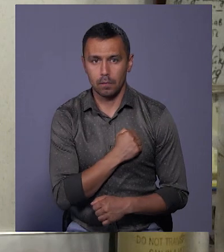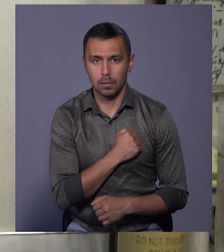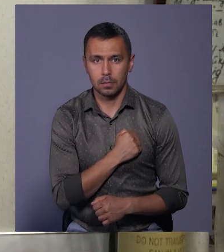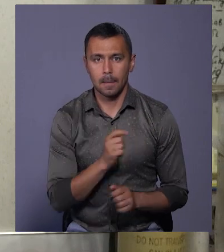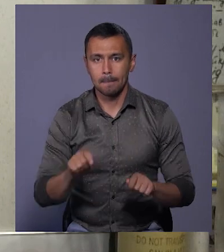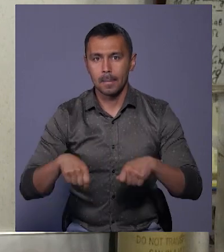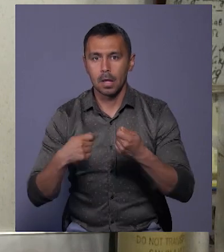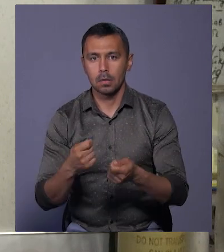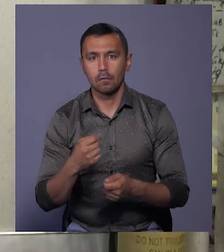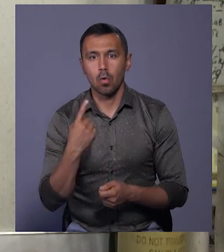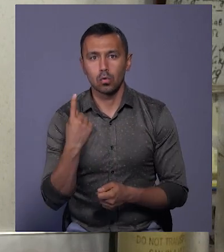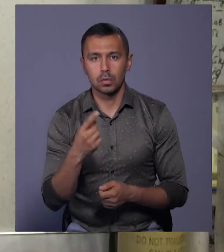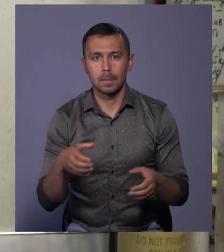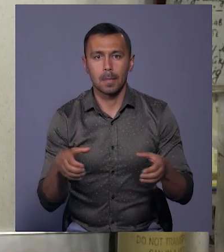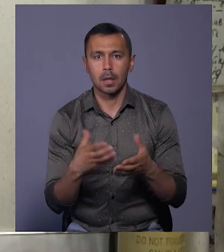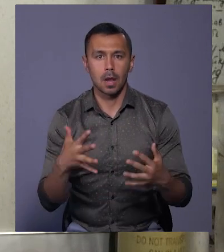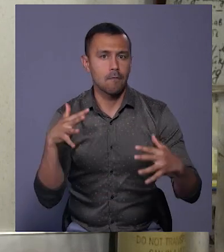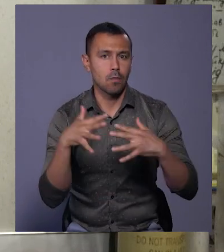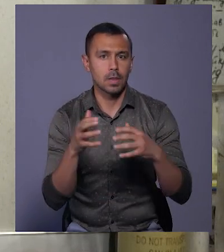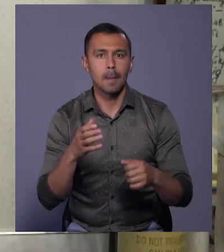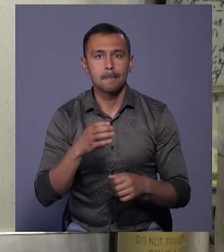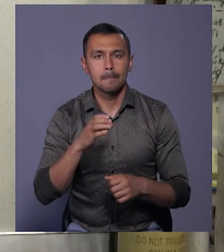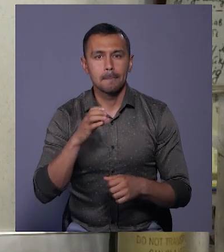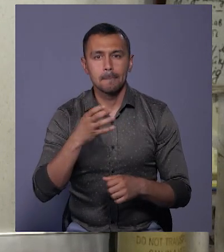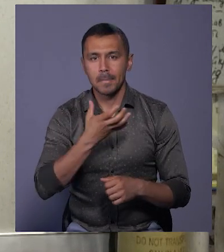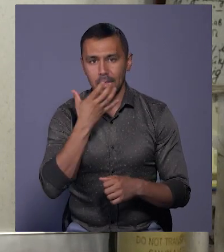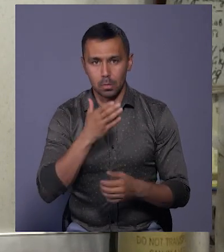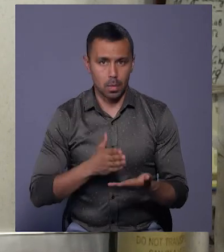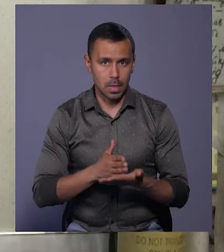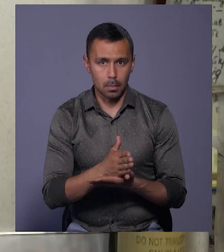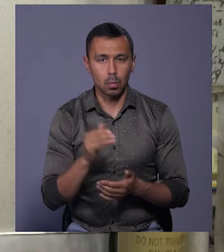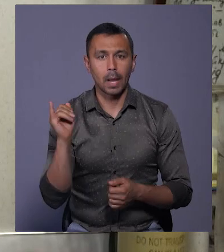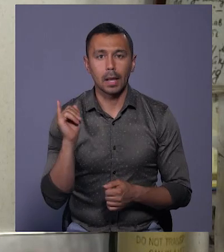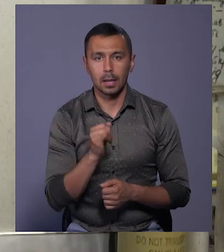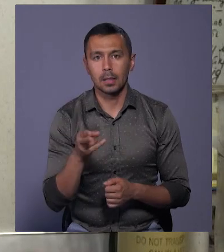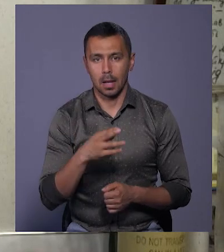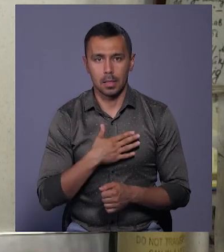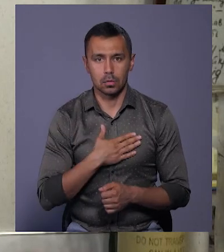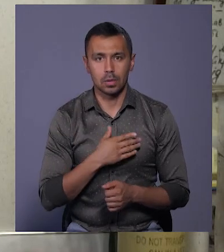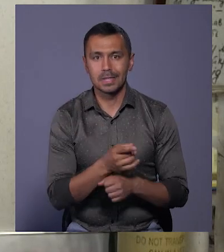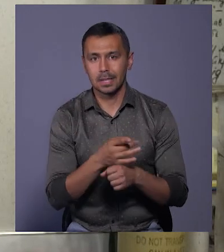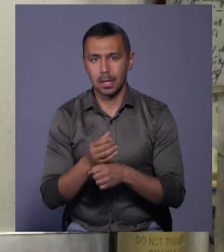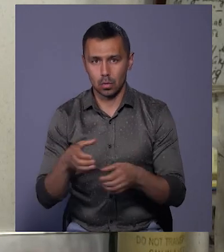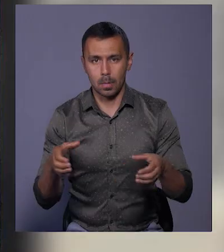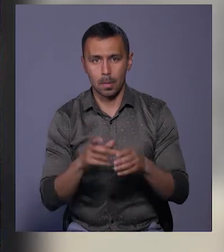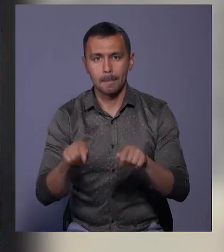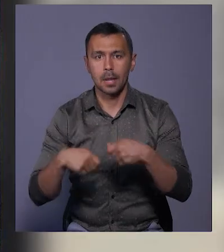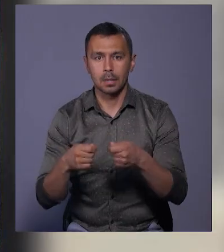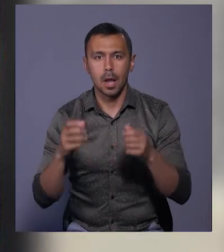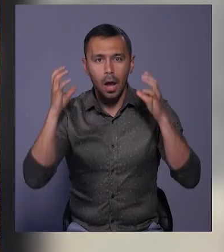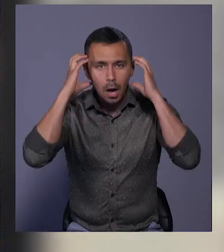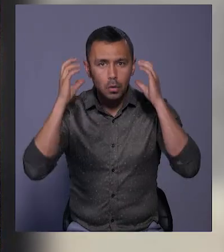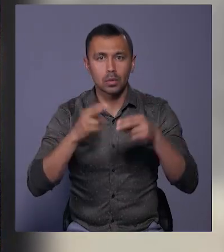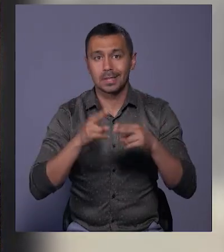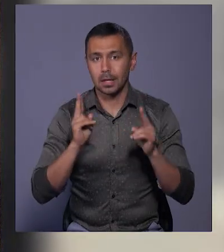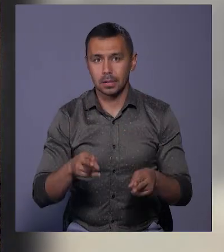переданий в одну з бригад, яка воює на південному напрямку. Ну і, власне, для нашого стрілецького батальйону передані радіостанції